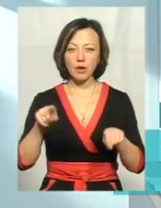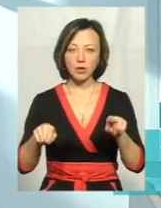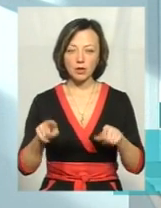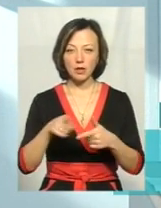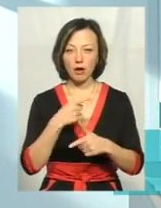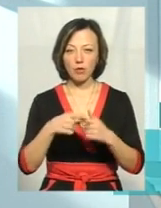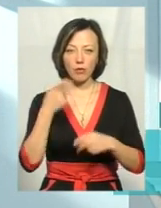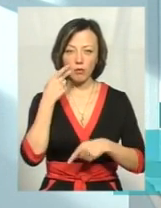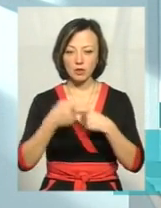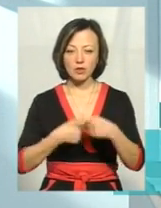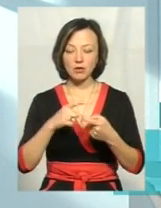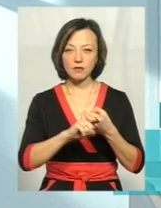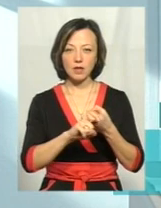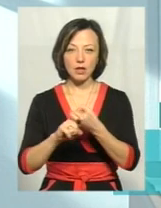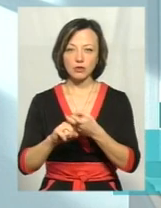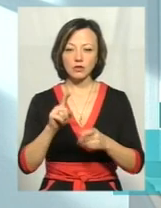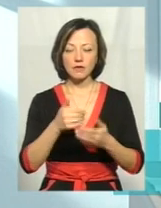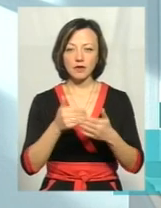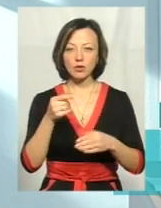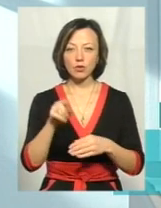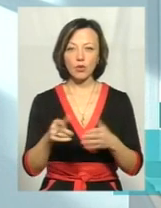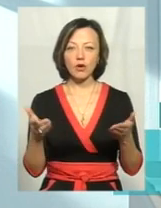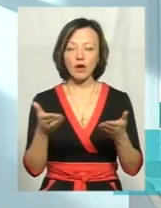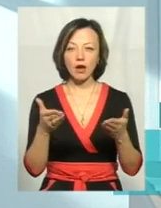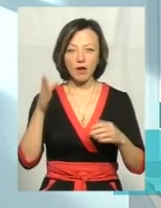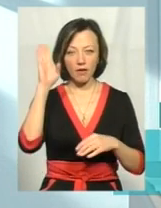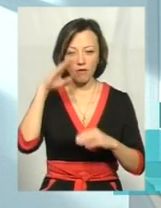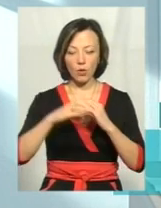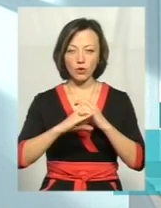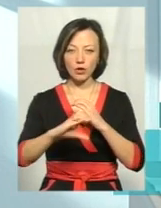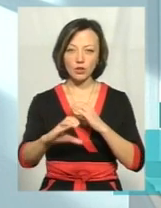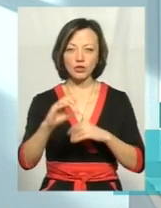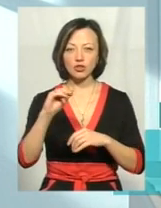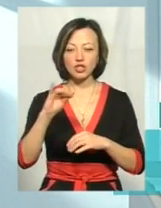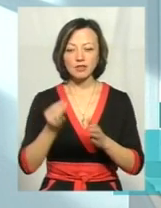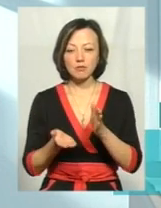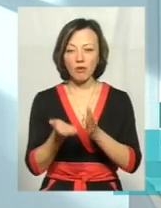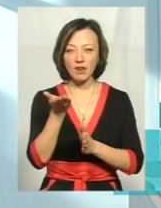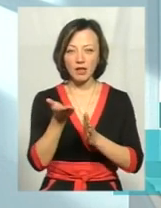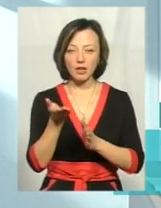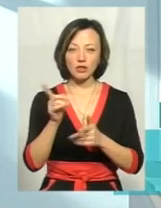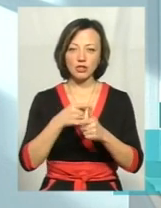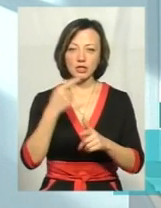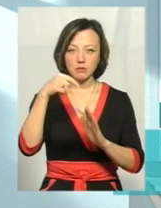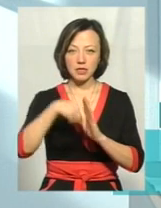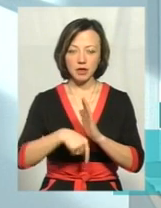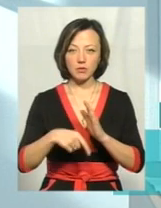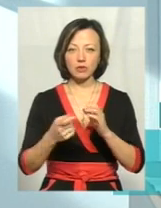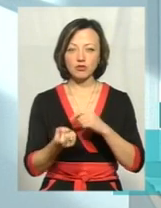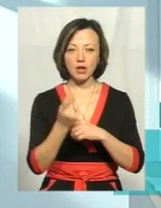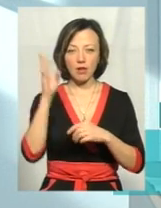або постійно, в залежності від того, який в неї водогін. Чи з поверхневих джерел, чи з підземних джерел водопостачання.